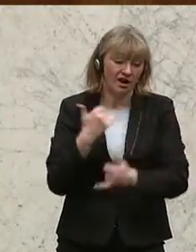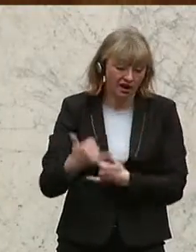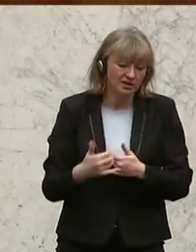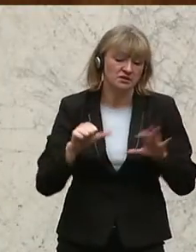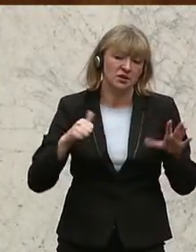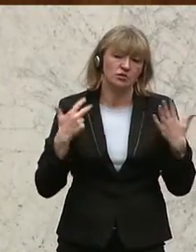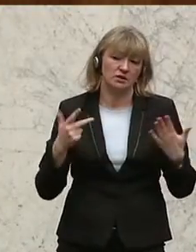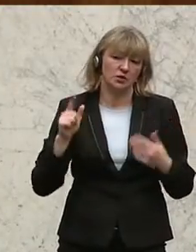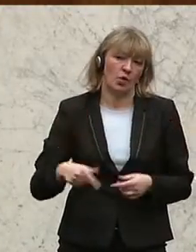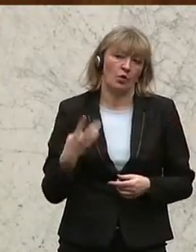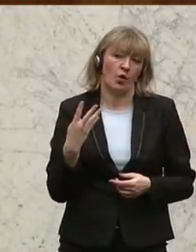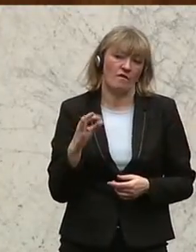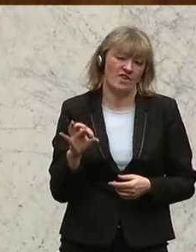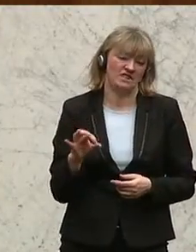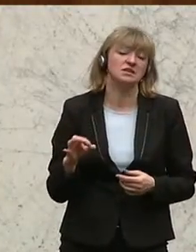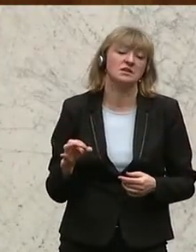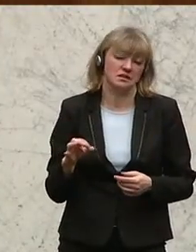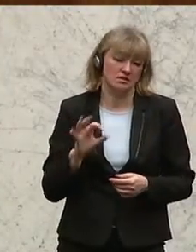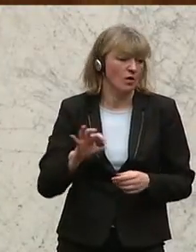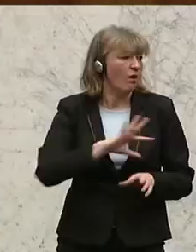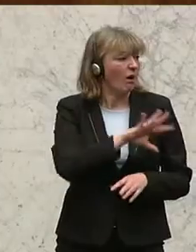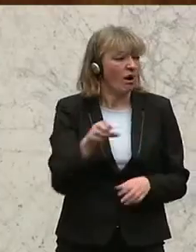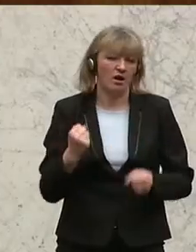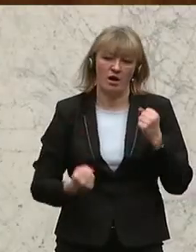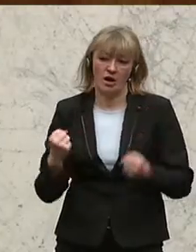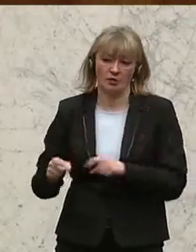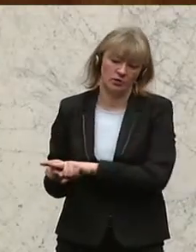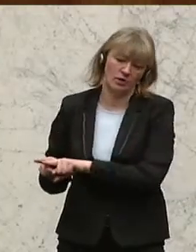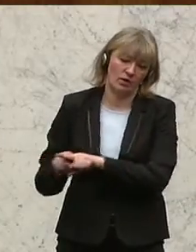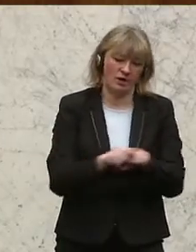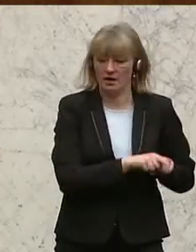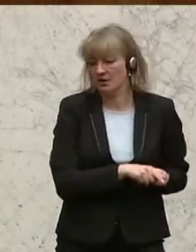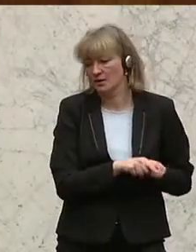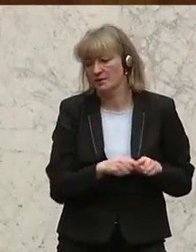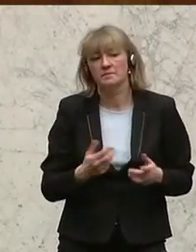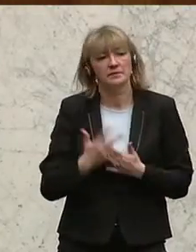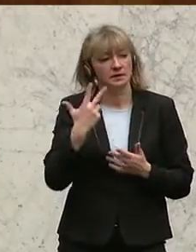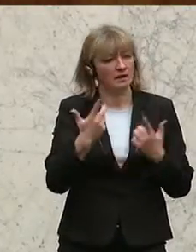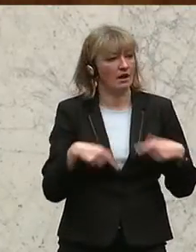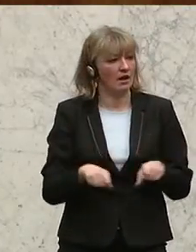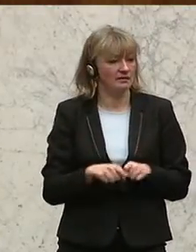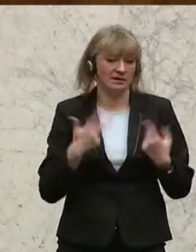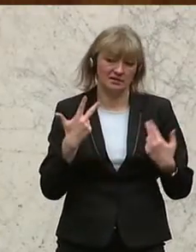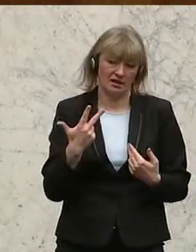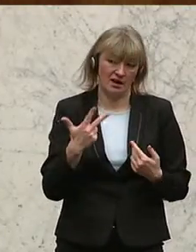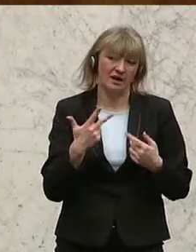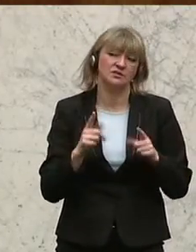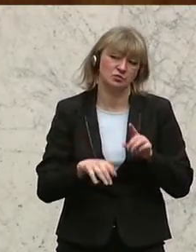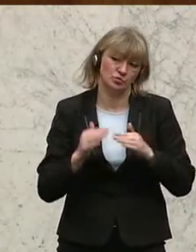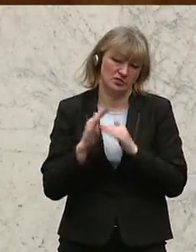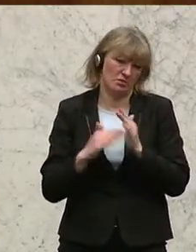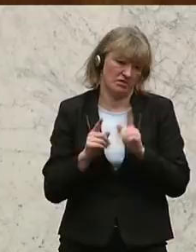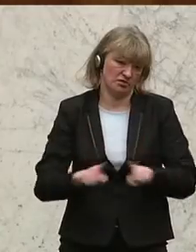86,40 Euro. Und zwar für alle PKW-Lenker gleich. Drei Länder, drei Systeme.